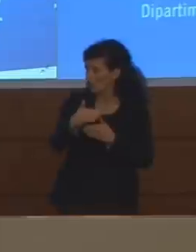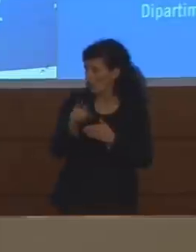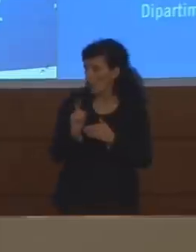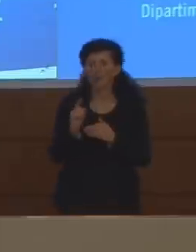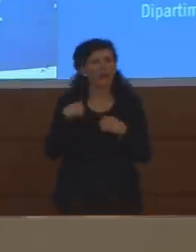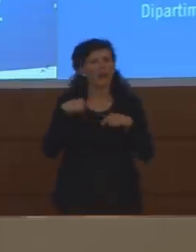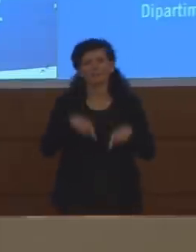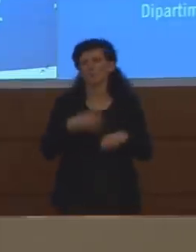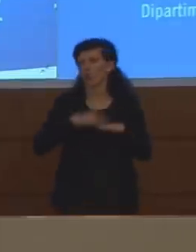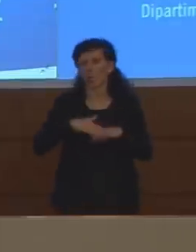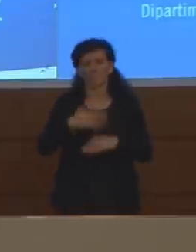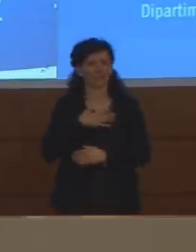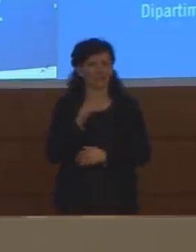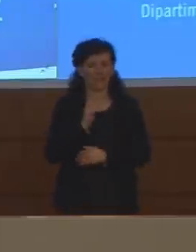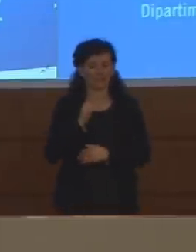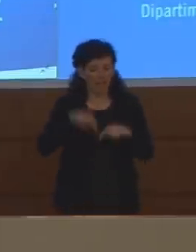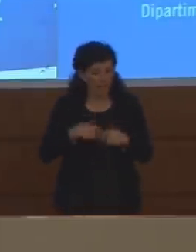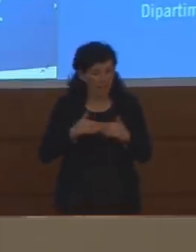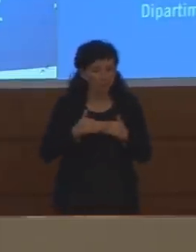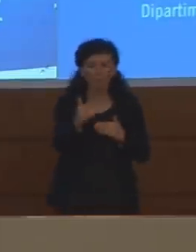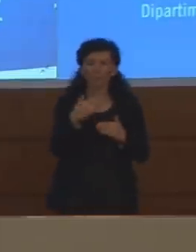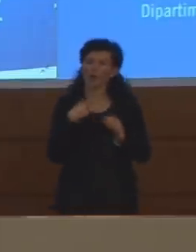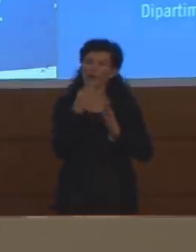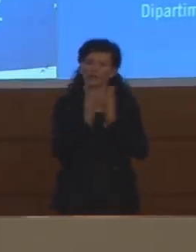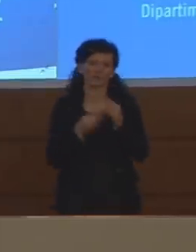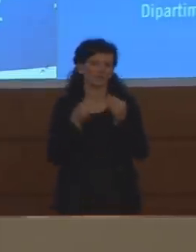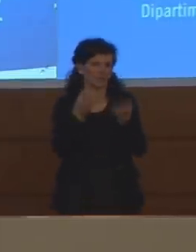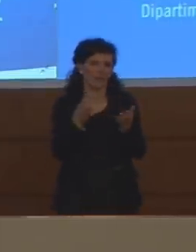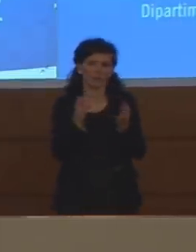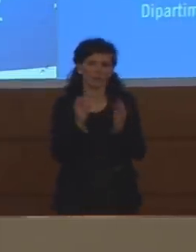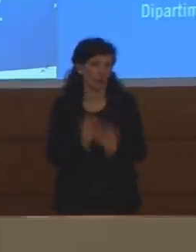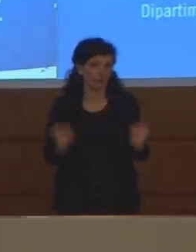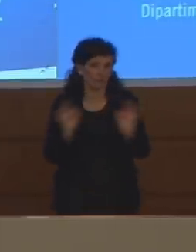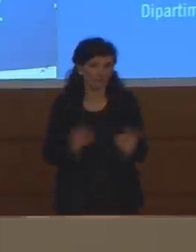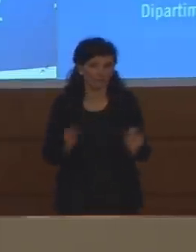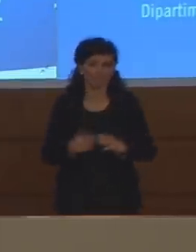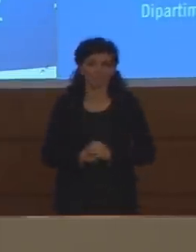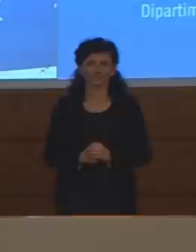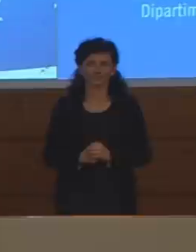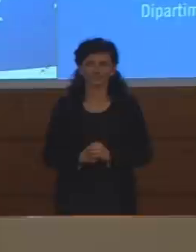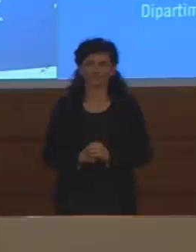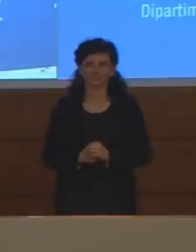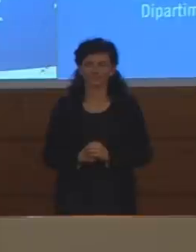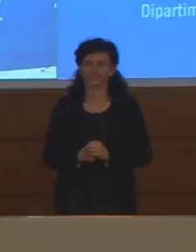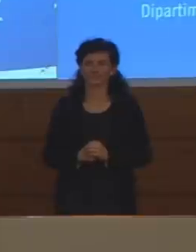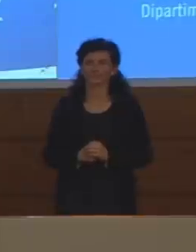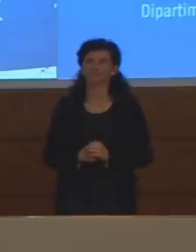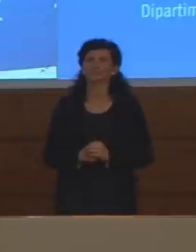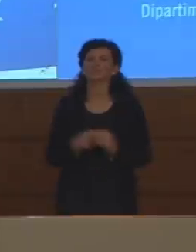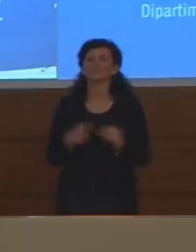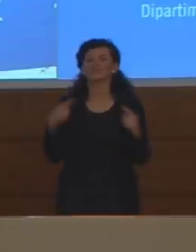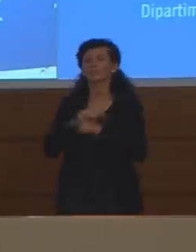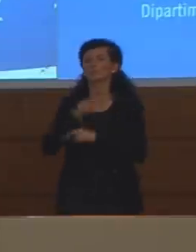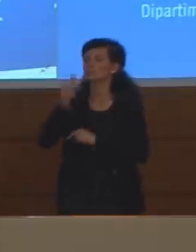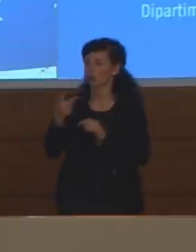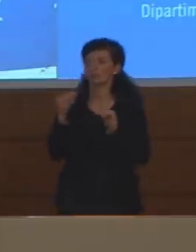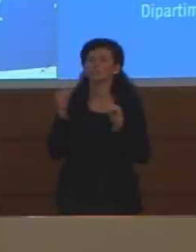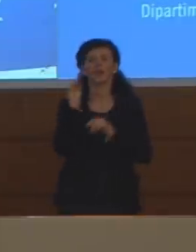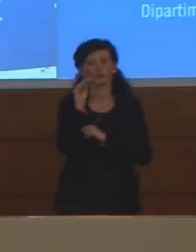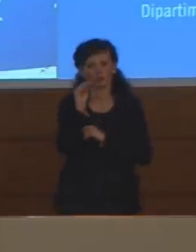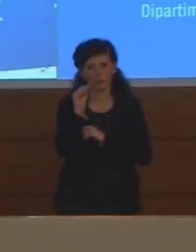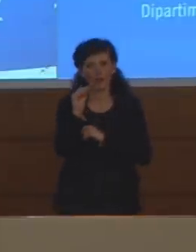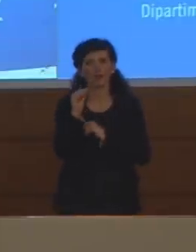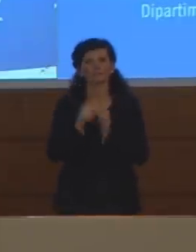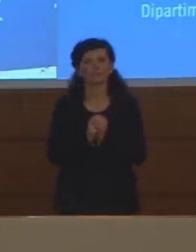competenza neanche da ora in poi daremo indicazioni di questo tipo. Sì. Dunque, come per